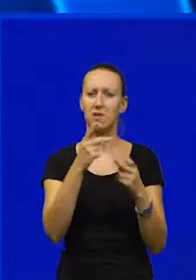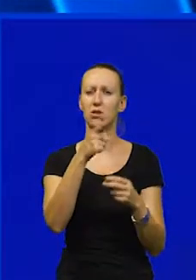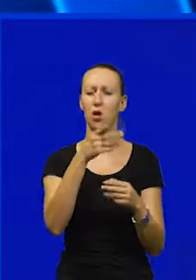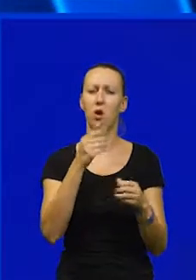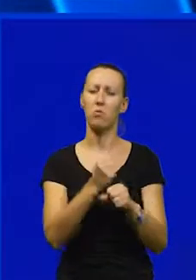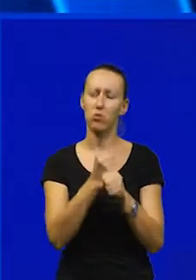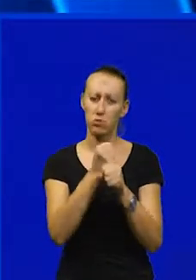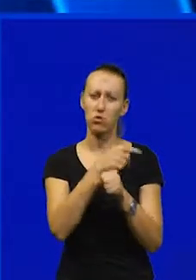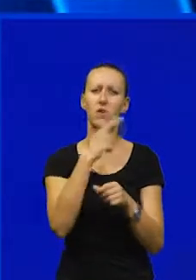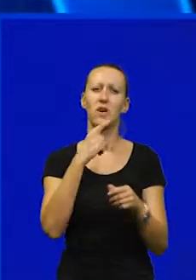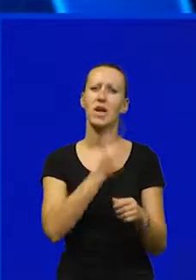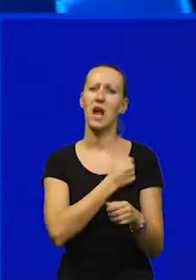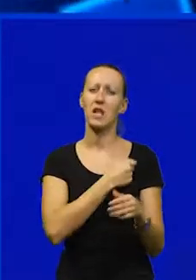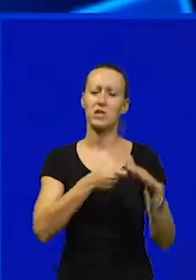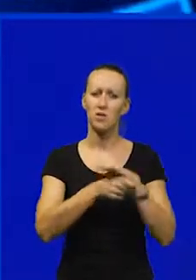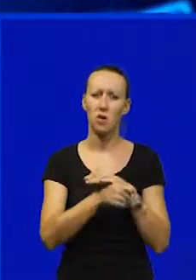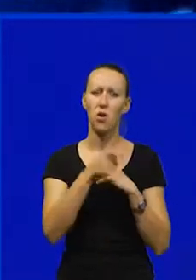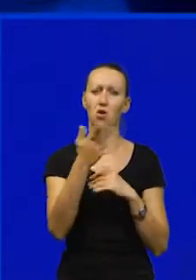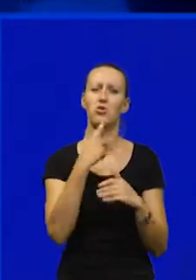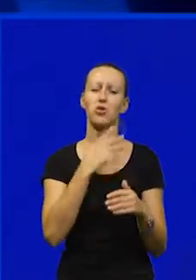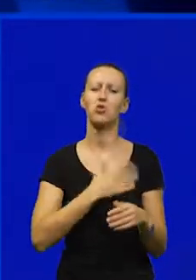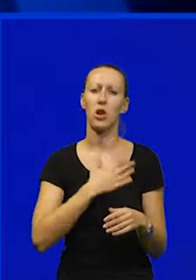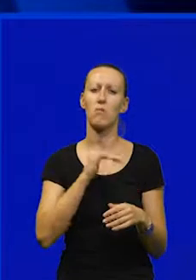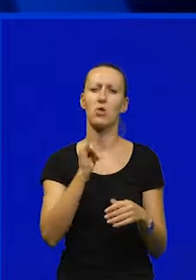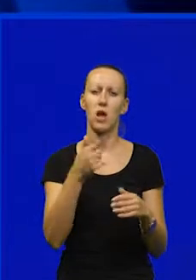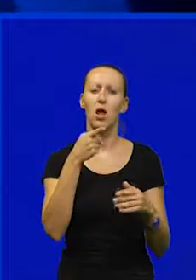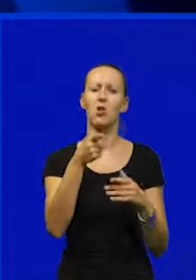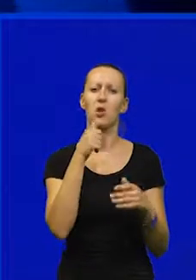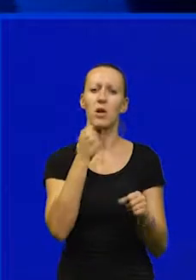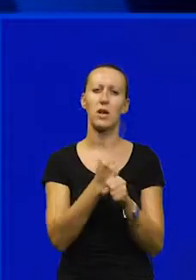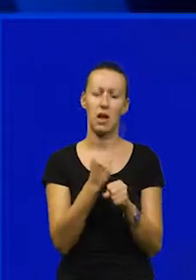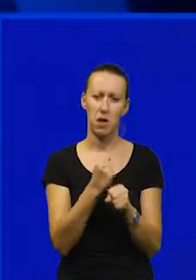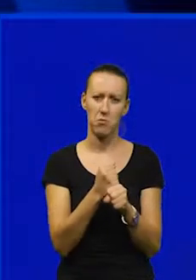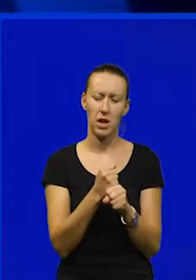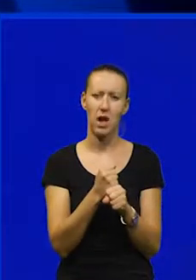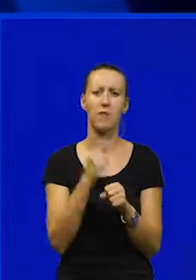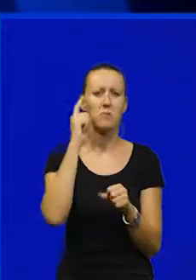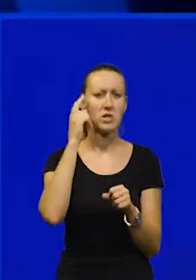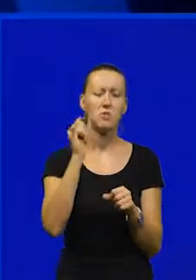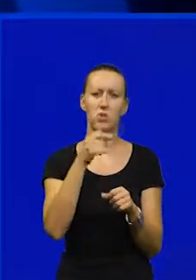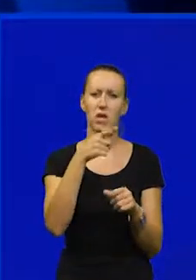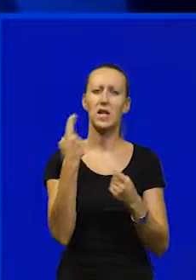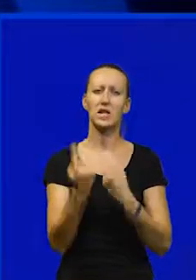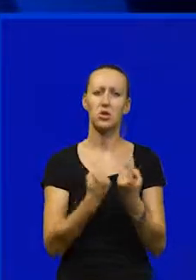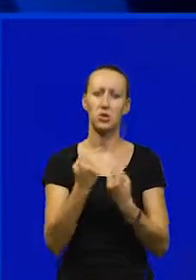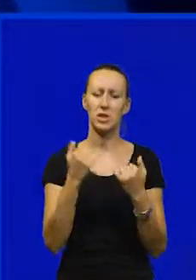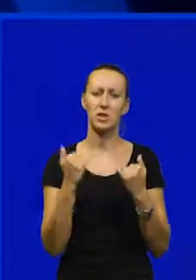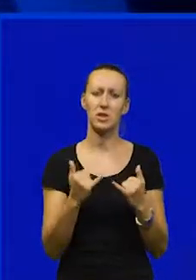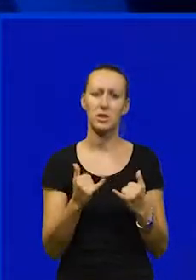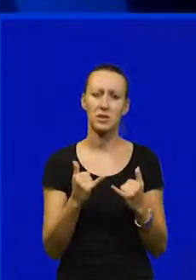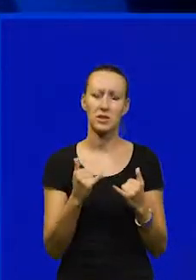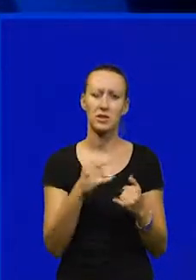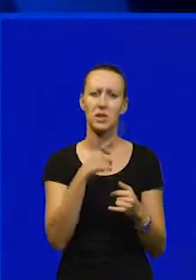i da će se janstveni fond, ono što želimo je da se to i realizira. Smatramo da je situacija sada